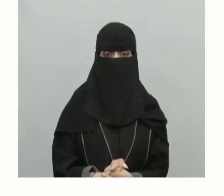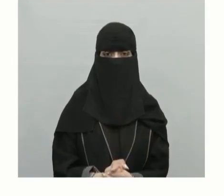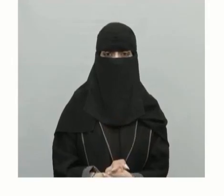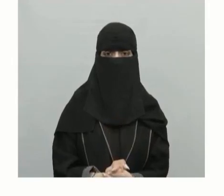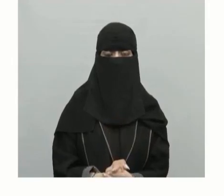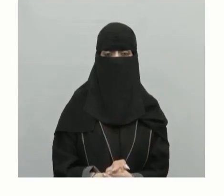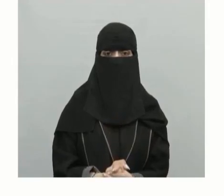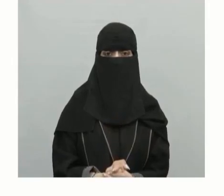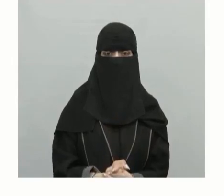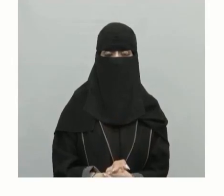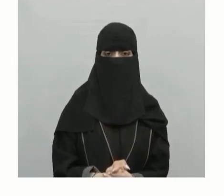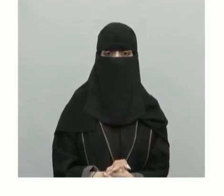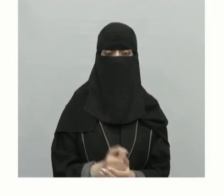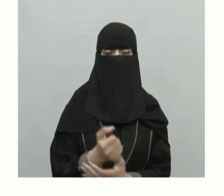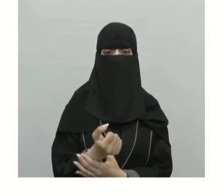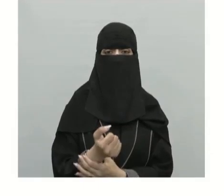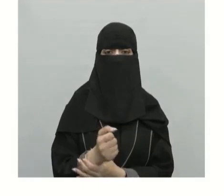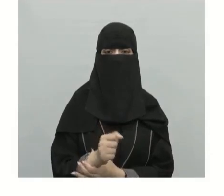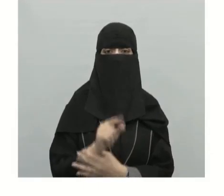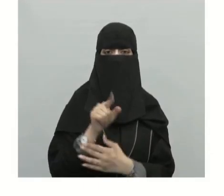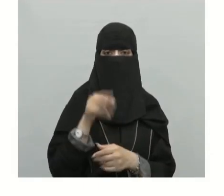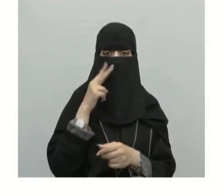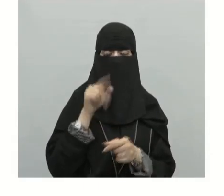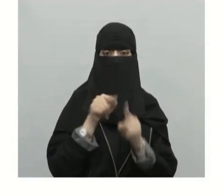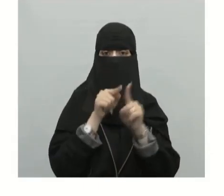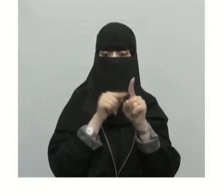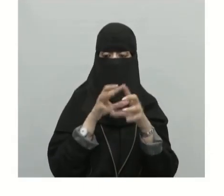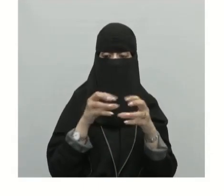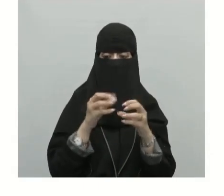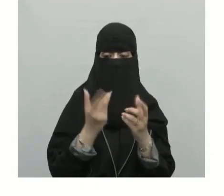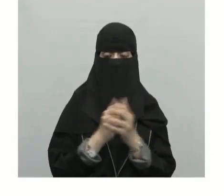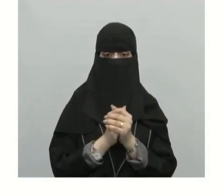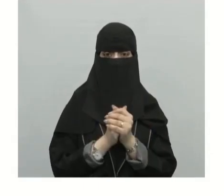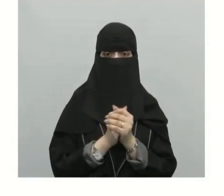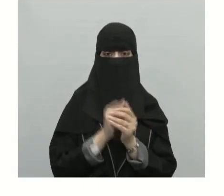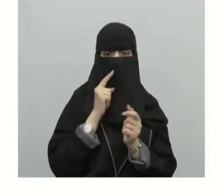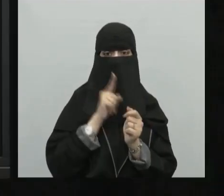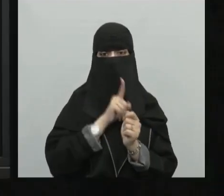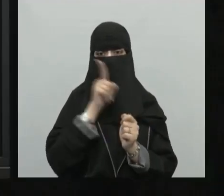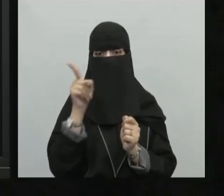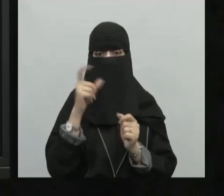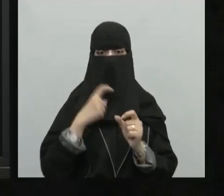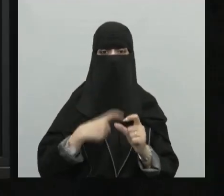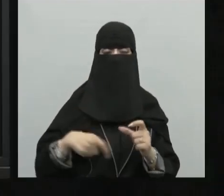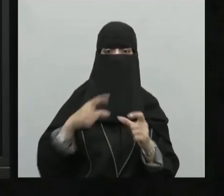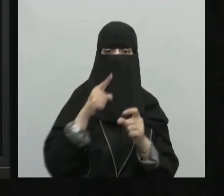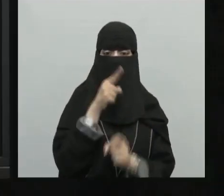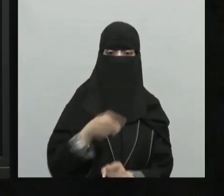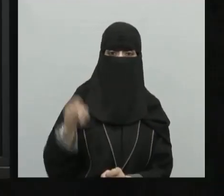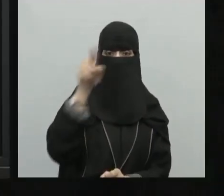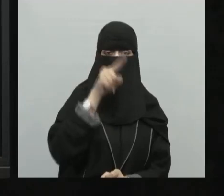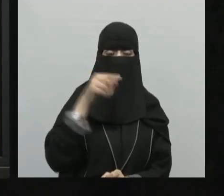إذن أبناء وبنات الطلاب تعريف دوائر العرض هي عبارة عن دوائر وهمية